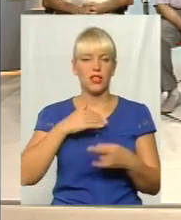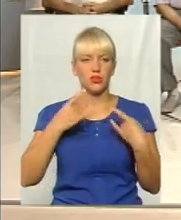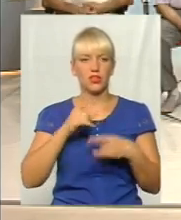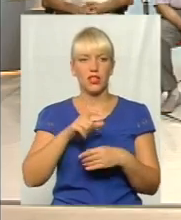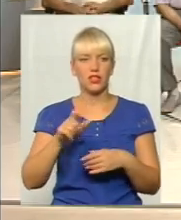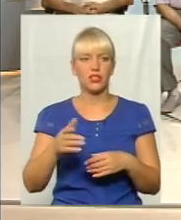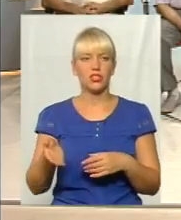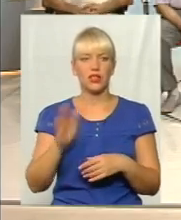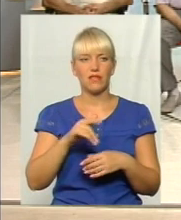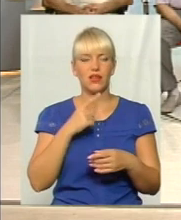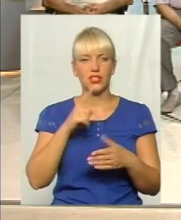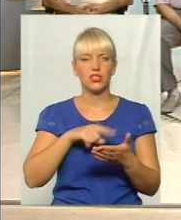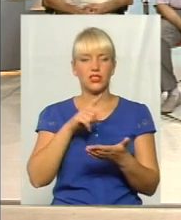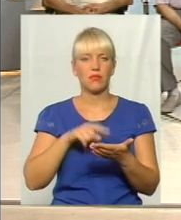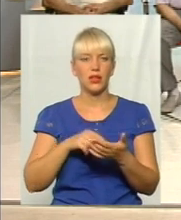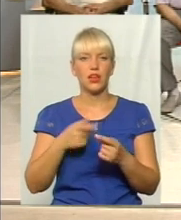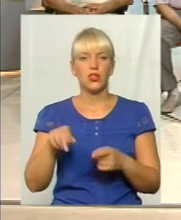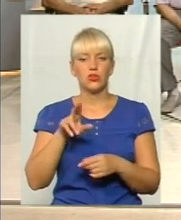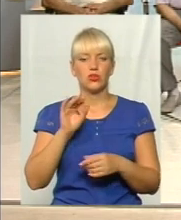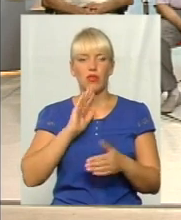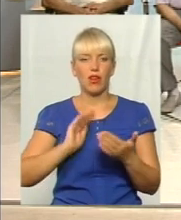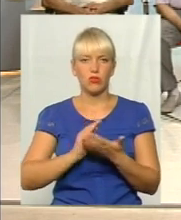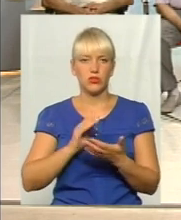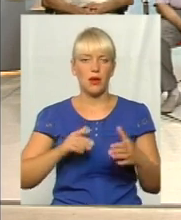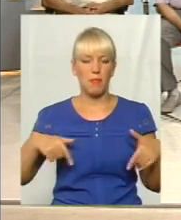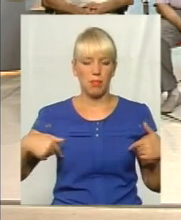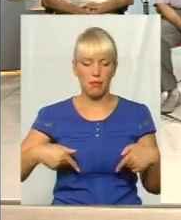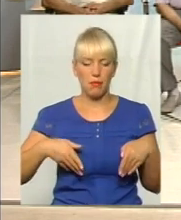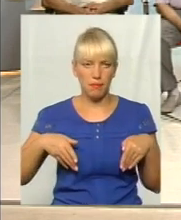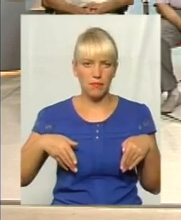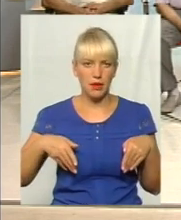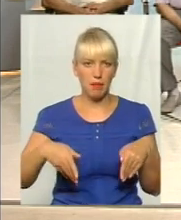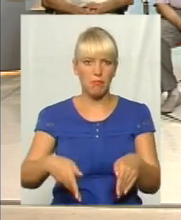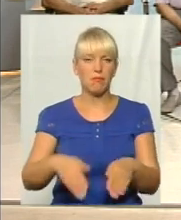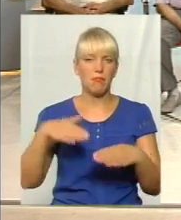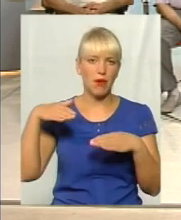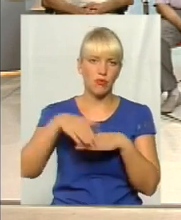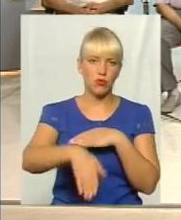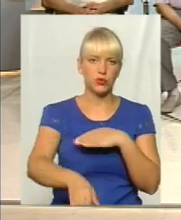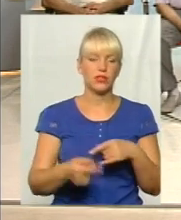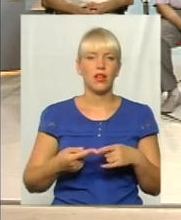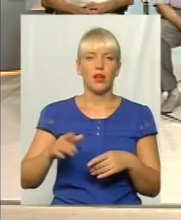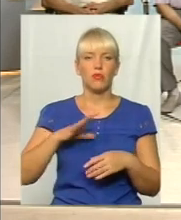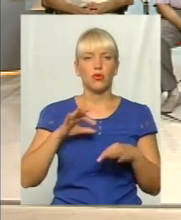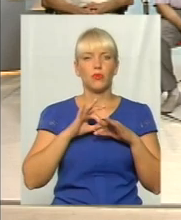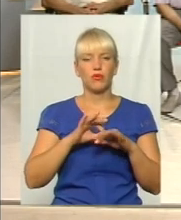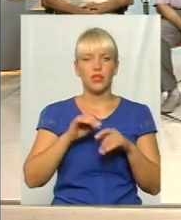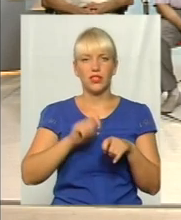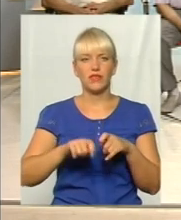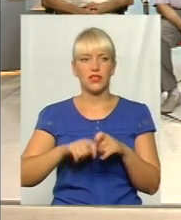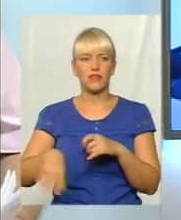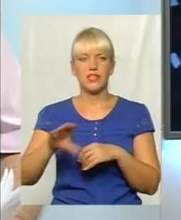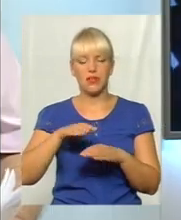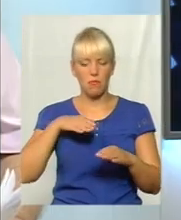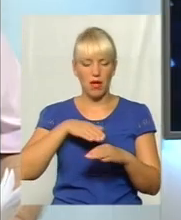давайте вже зразу затронемо питання якості пандусів і транспорту. Ну, дивіться, я вже говорив, що була проведена інвентаризація всіх